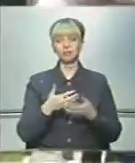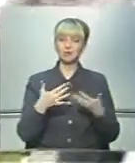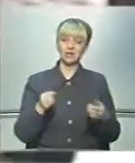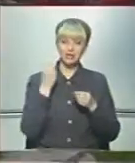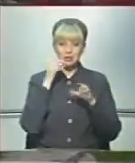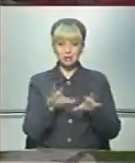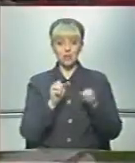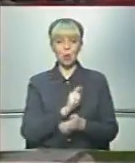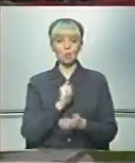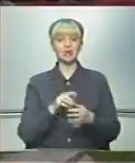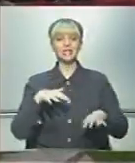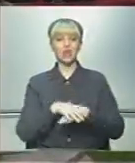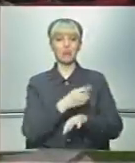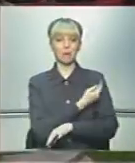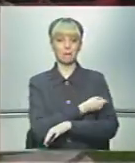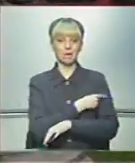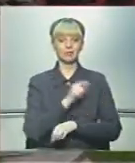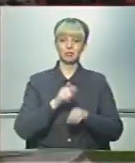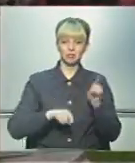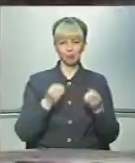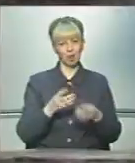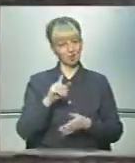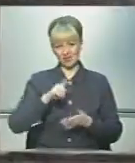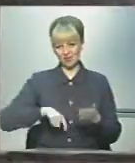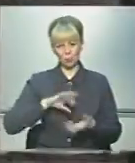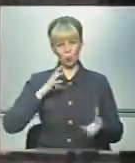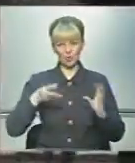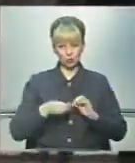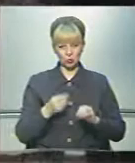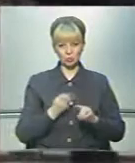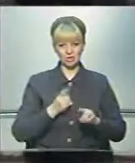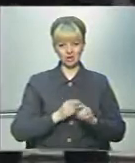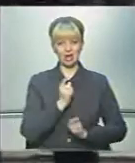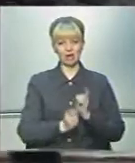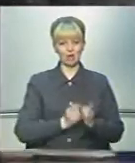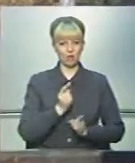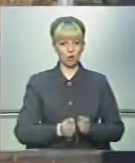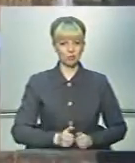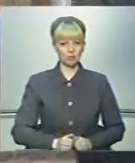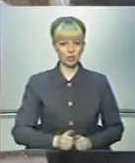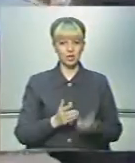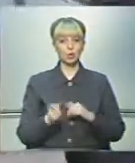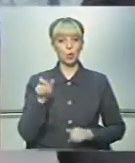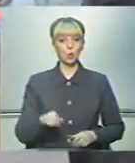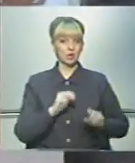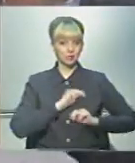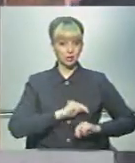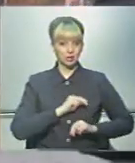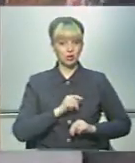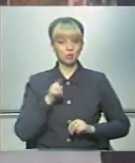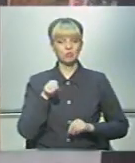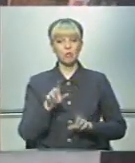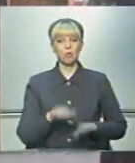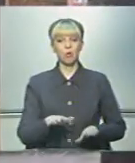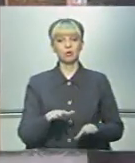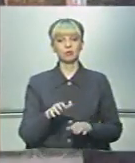сприймають обов'язково страхову медицину. І подекуди просто не вірять у результативність цієї реформи. «Якщо людина працює і що з неї